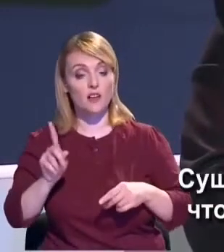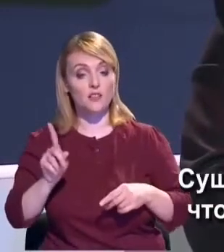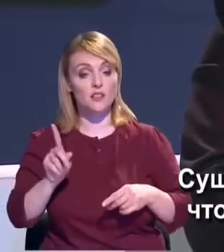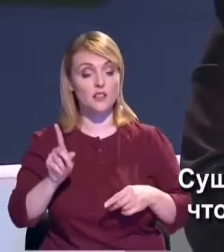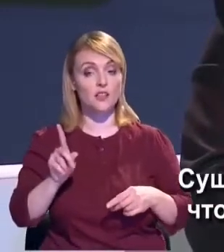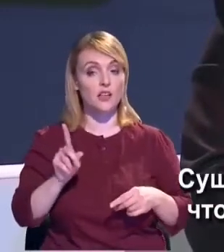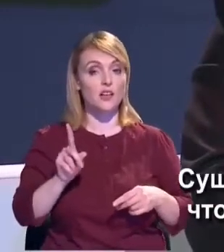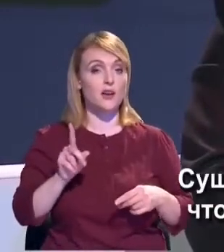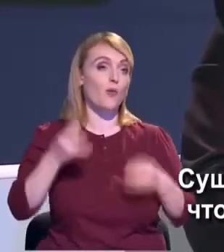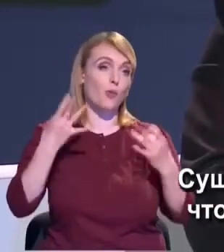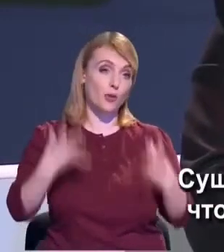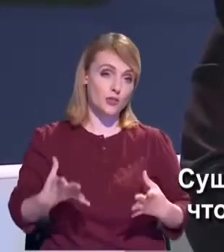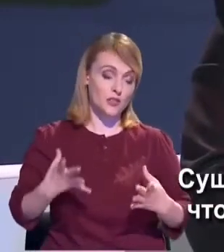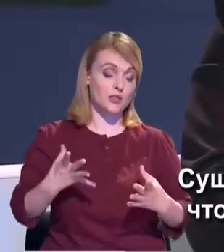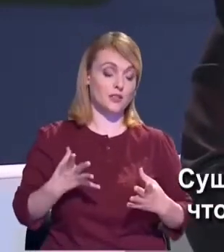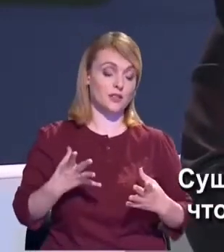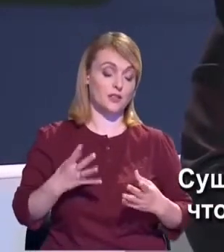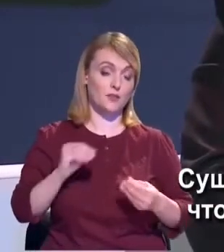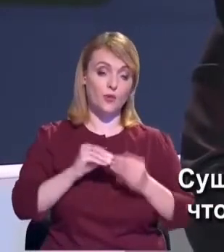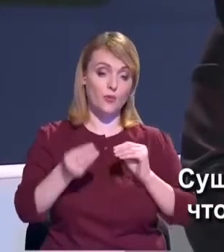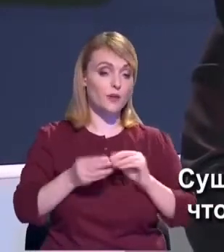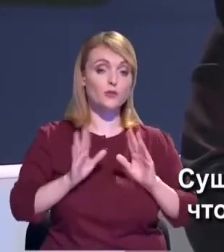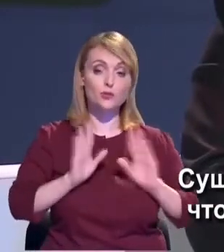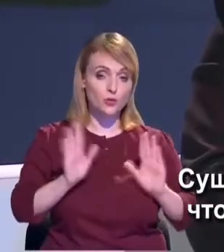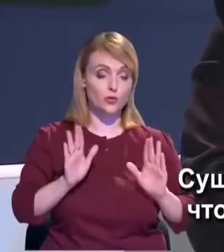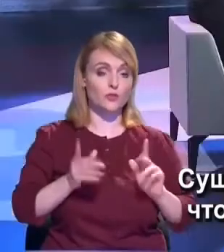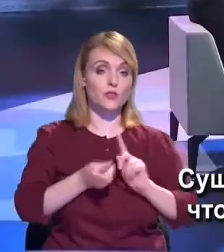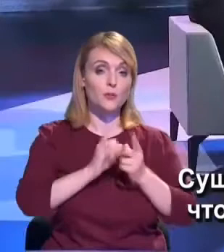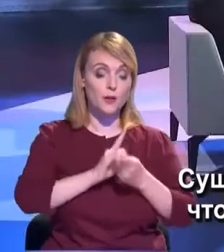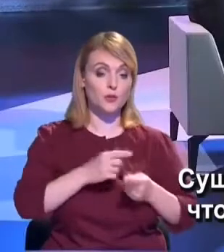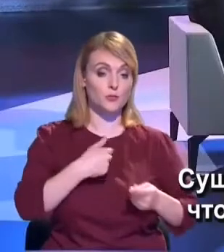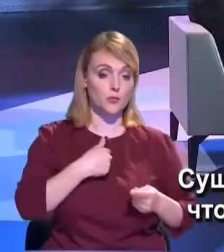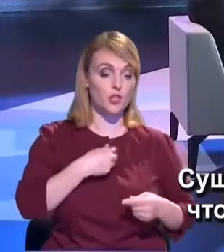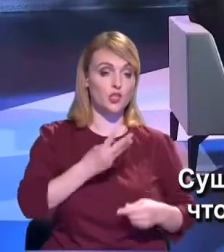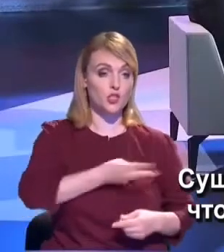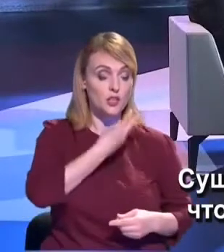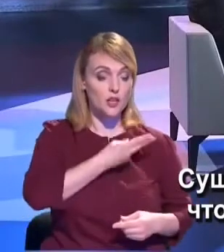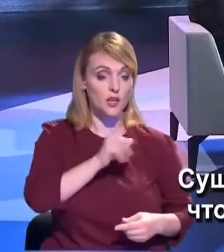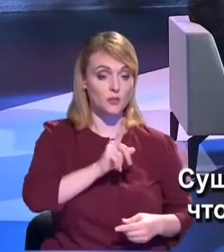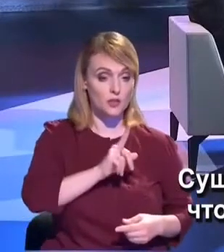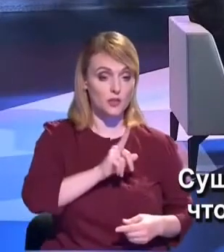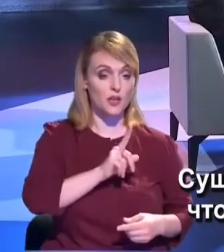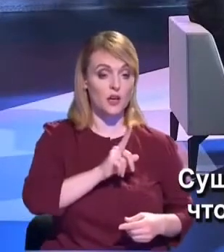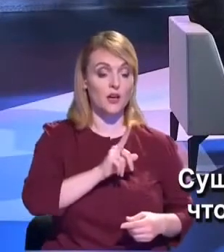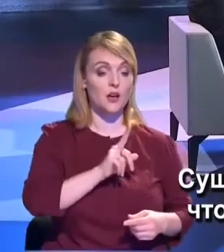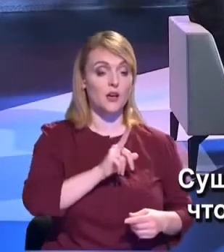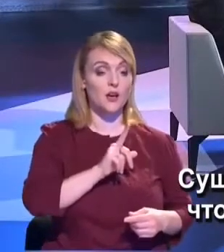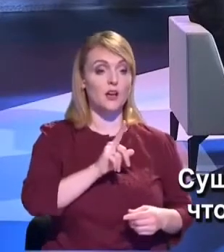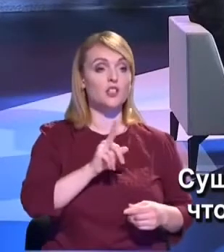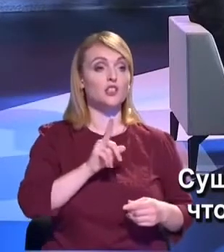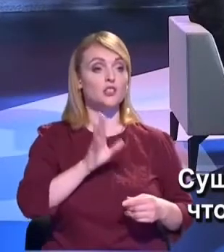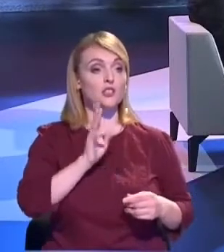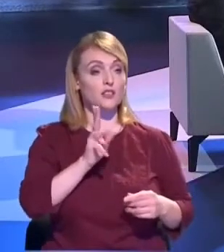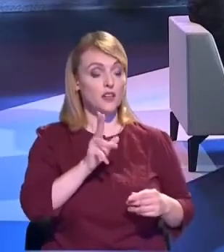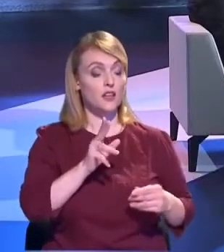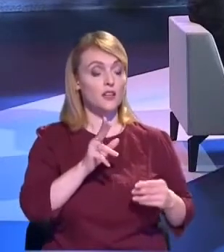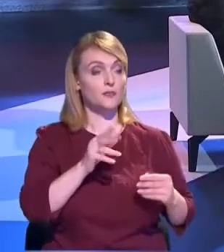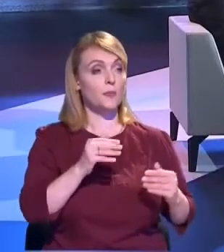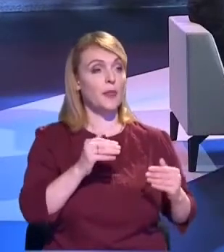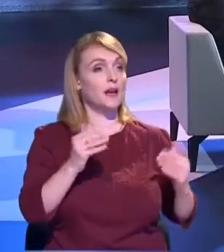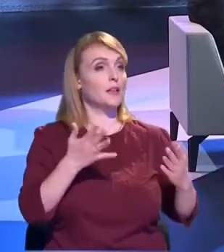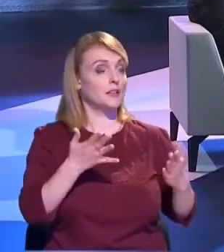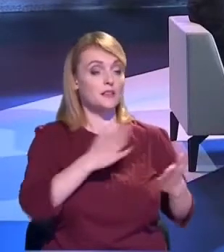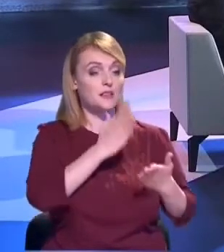Noi ne dorim, oarecum este metodologie de calcul al aglomerărilor, astfel încât să fie minimizate la maxim și costurile de construcție, dar și ulterior